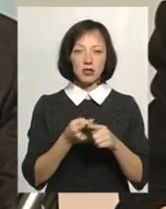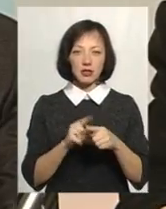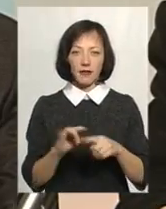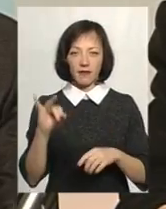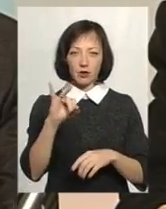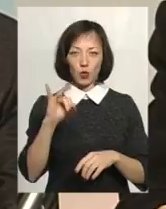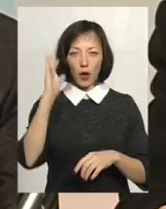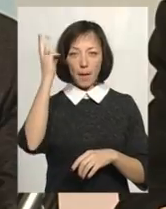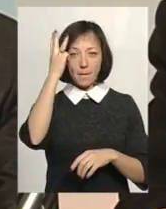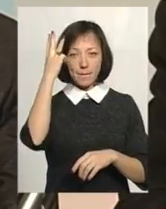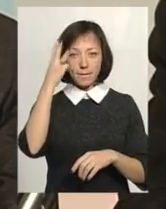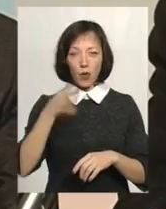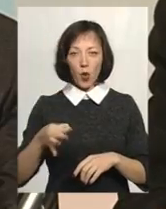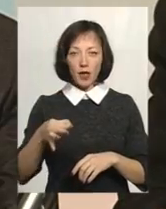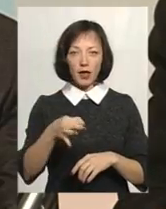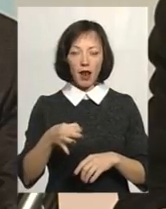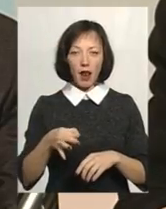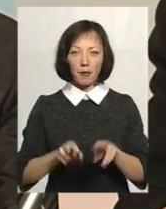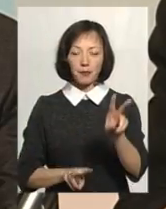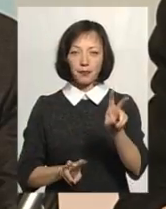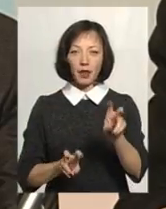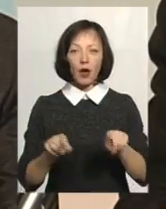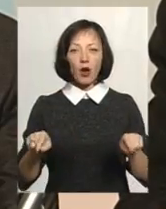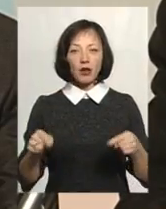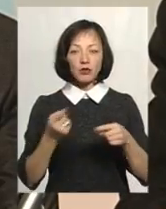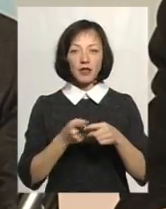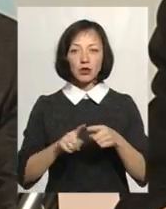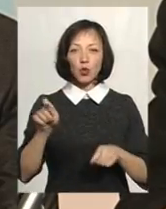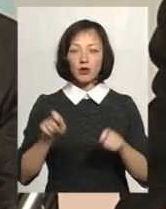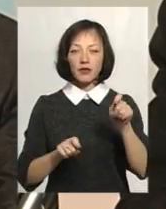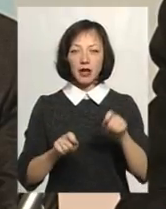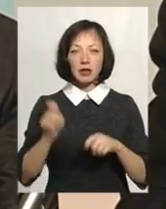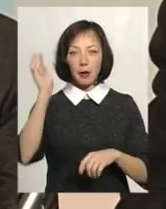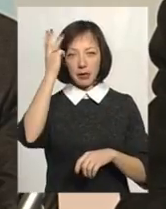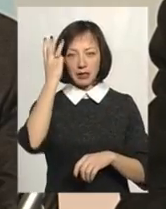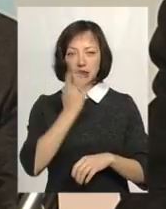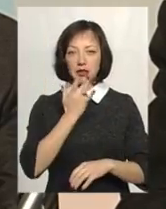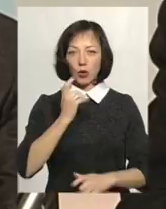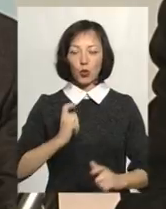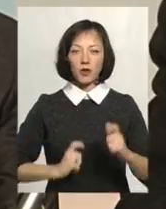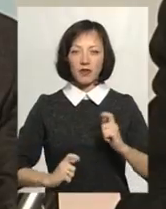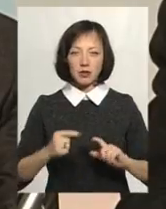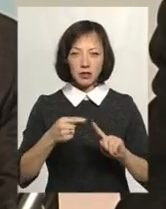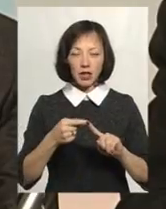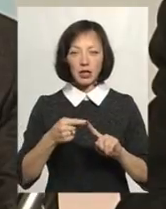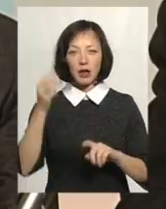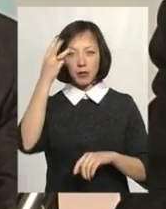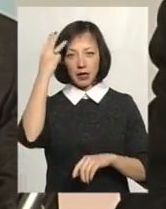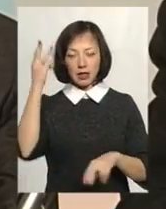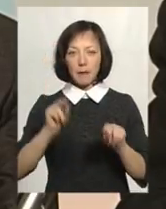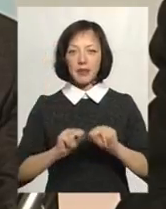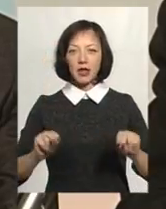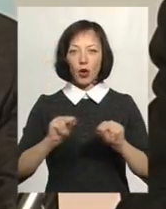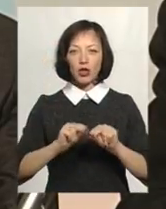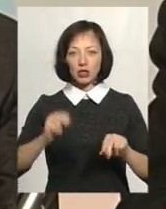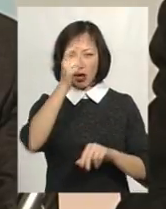поділля. Організували її Хмельницький національний університет, Хмельницька гуманітарна